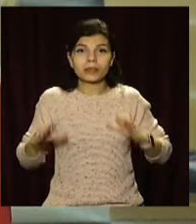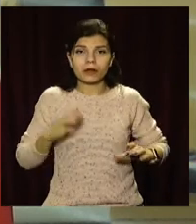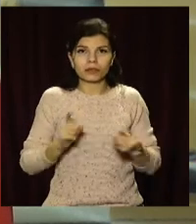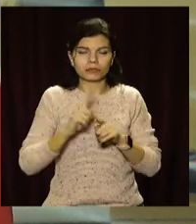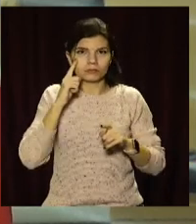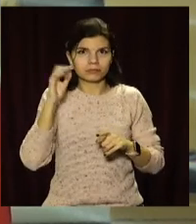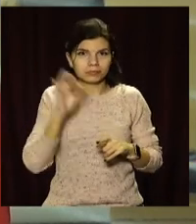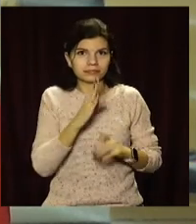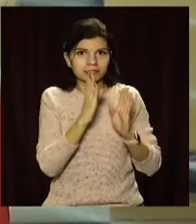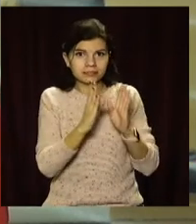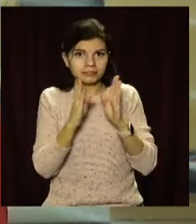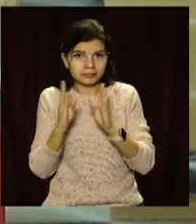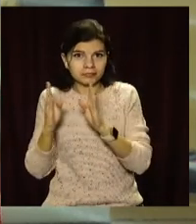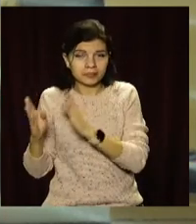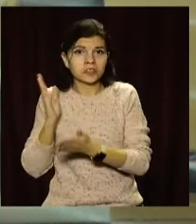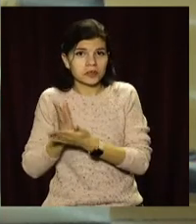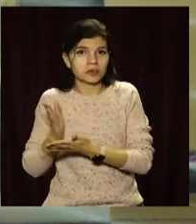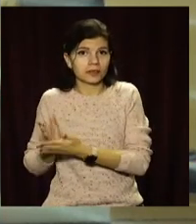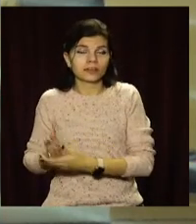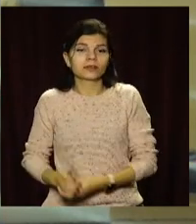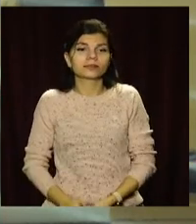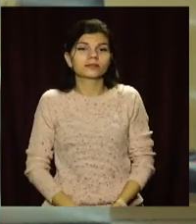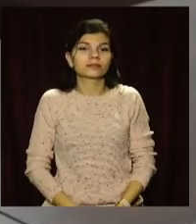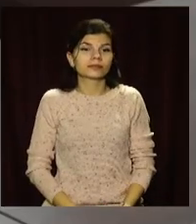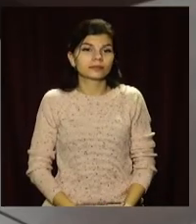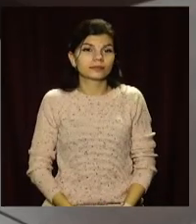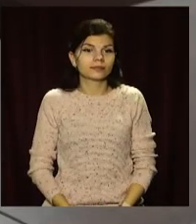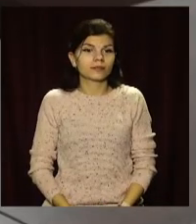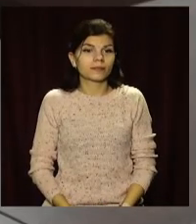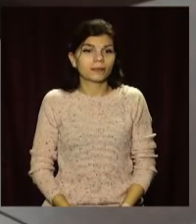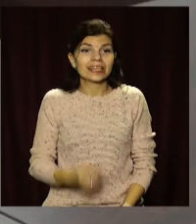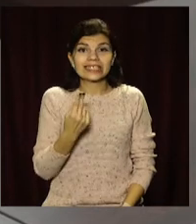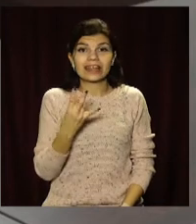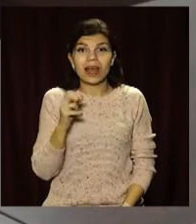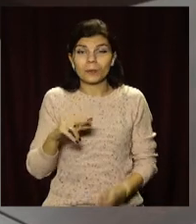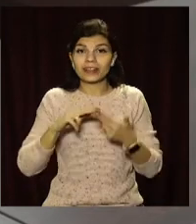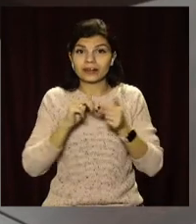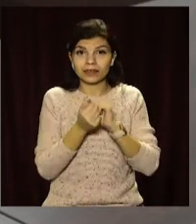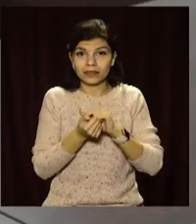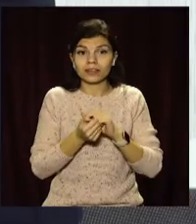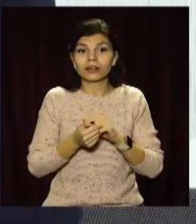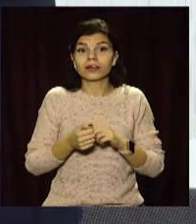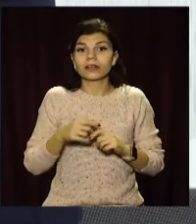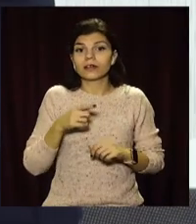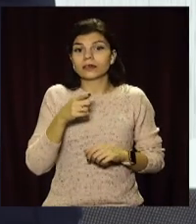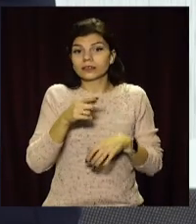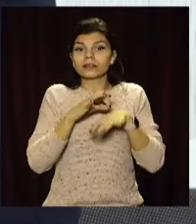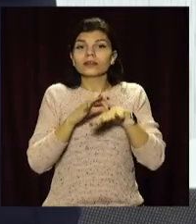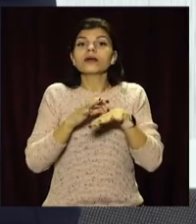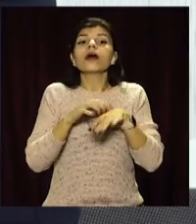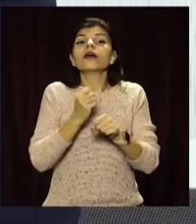регулярними. Подробиці у наступному сюжеті. У ЦНАПі Кам'янського Віолета Снігур працює